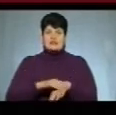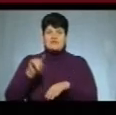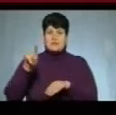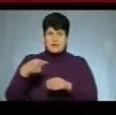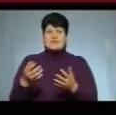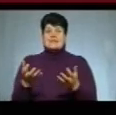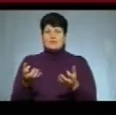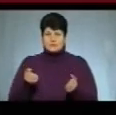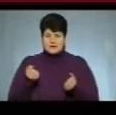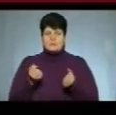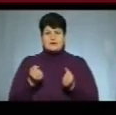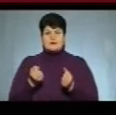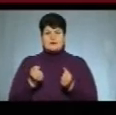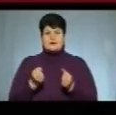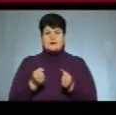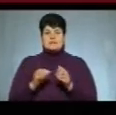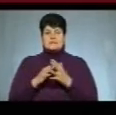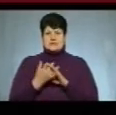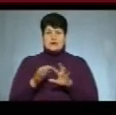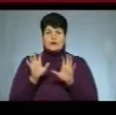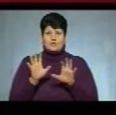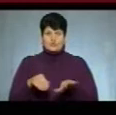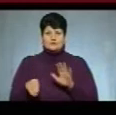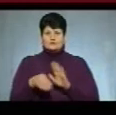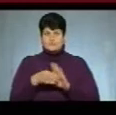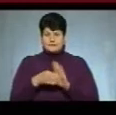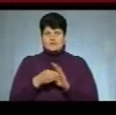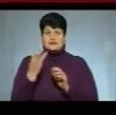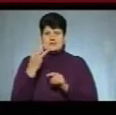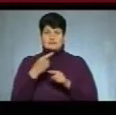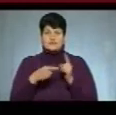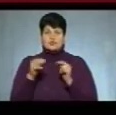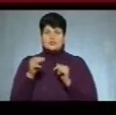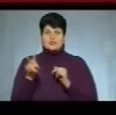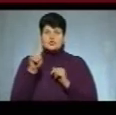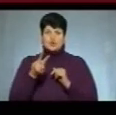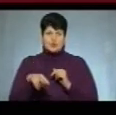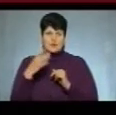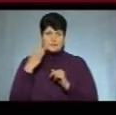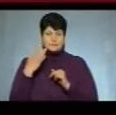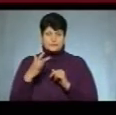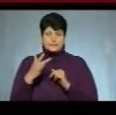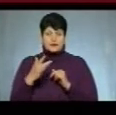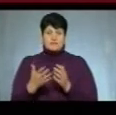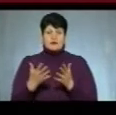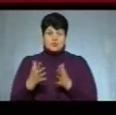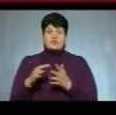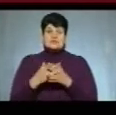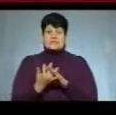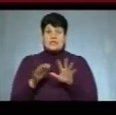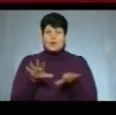одержання сільським головою неправомірної вигуди у 3,5 тисячі доларів США. Встановлено, що сільський голова